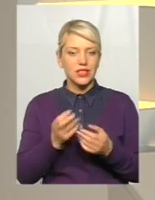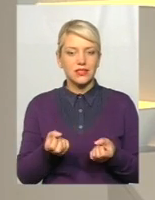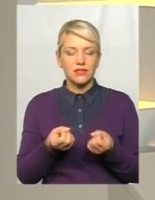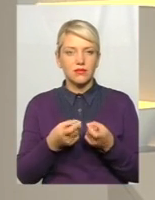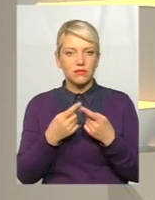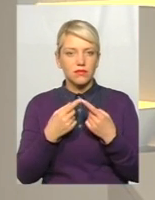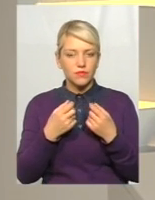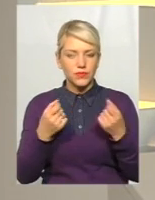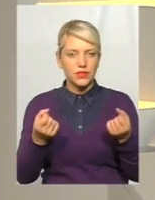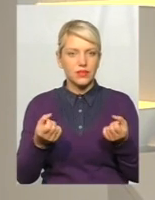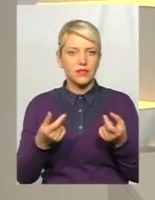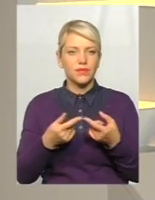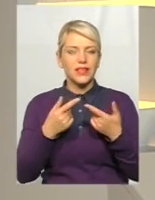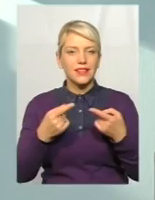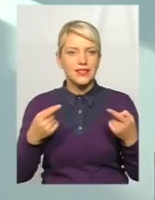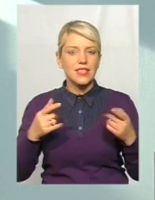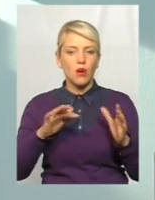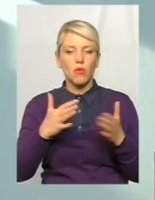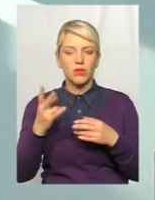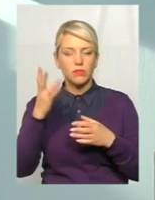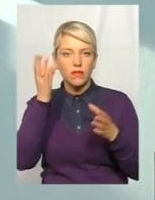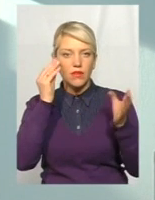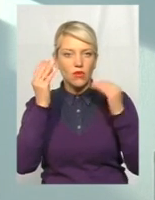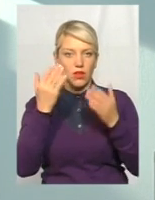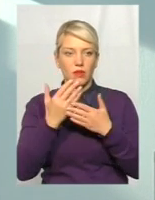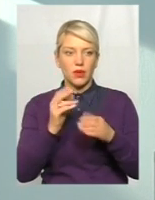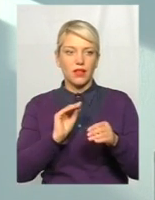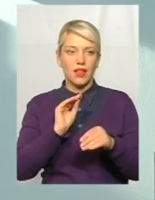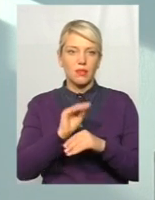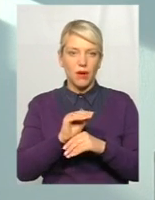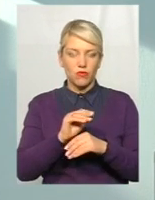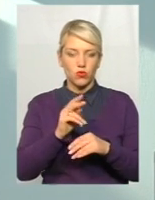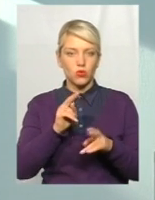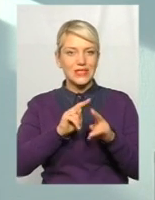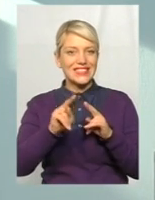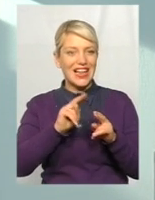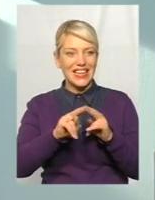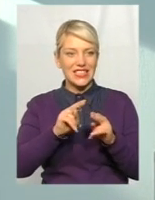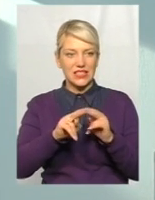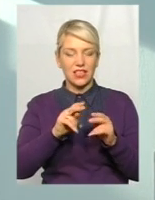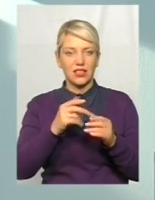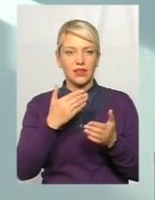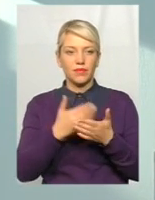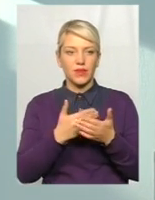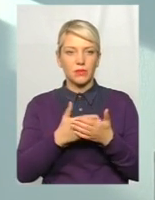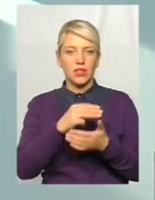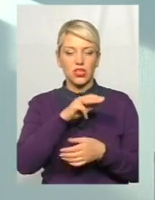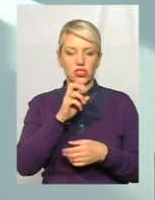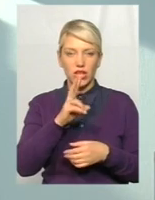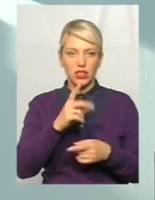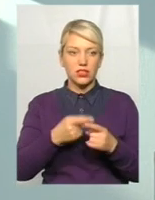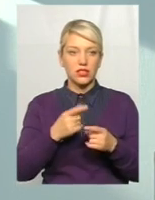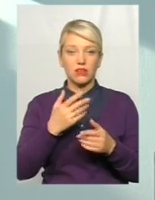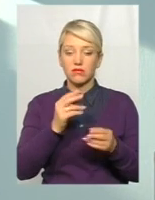моментів, які обов'язково треба рахувати. Тому що, якщо ви там не виплатите якусь надбавку слесарю в жетці, то це буде